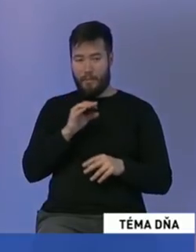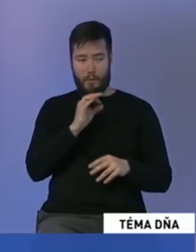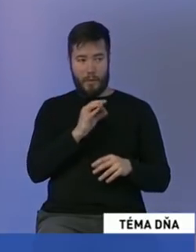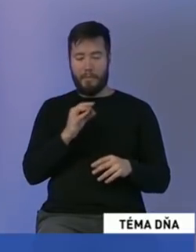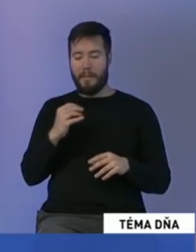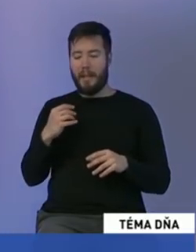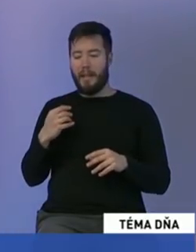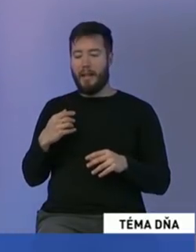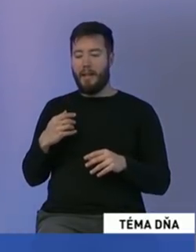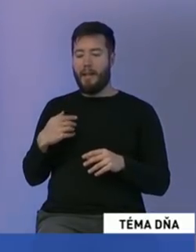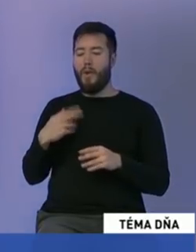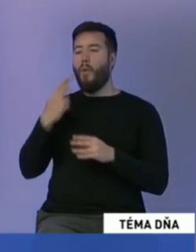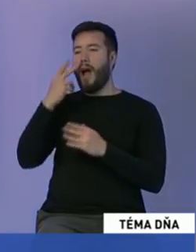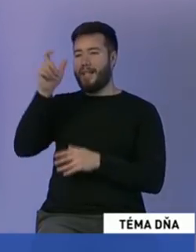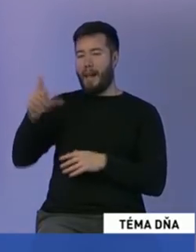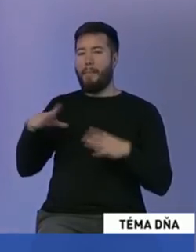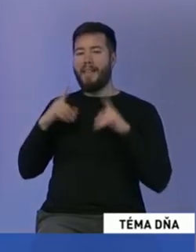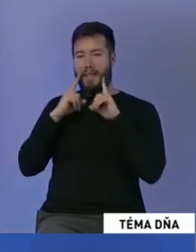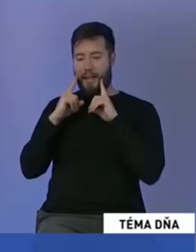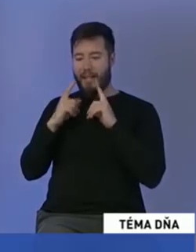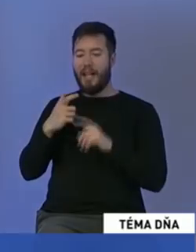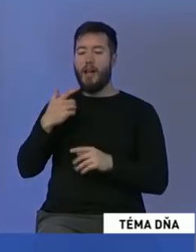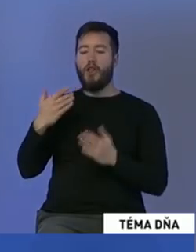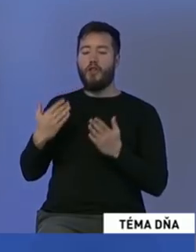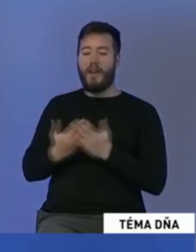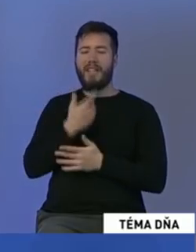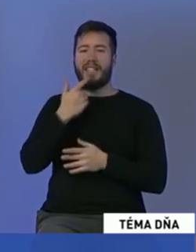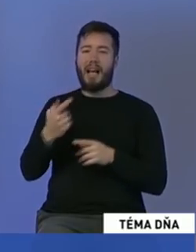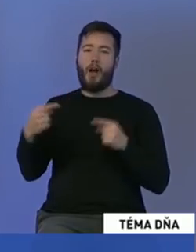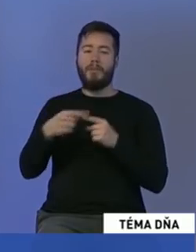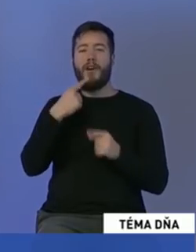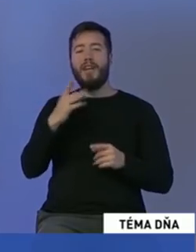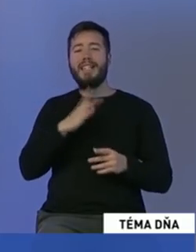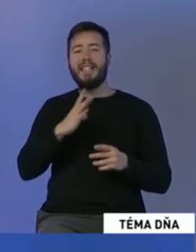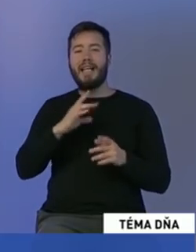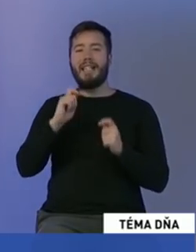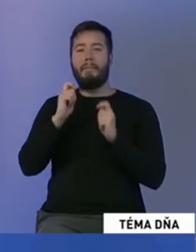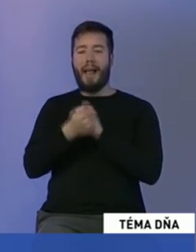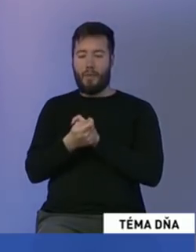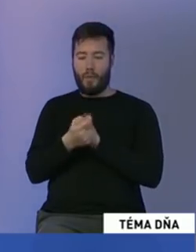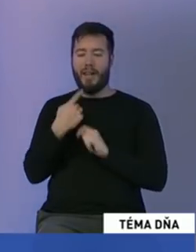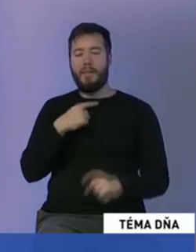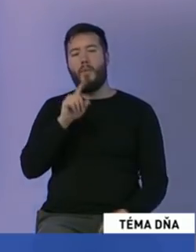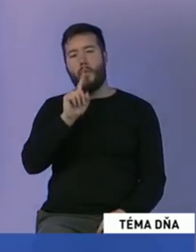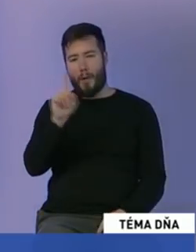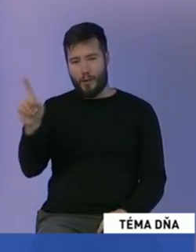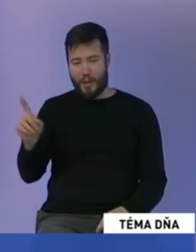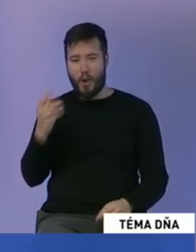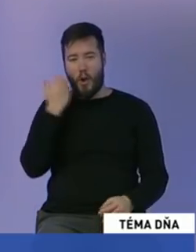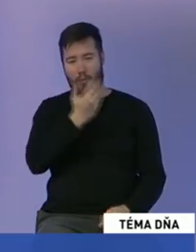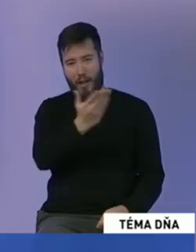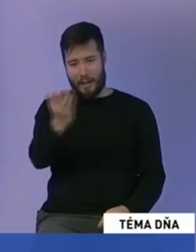lebo dnes nám, či už nová, alebo stará opozícia ponúka alternatívu, alternatívu zmeny. Ale ja som chcel upozorniť občanov, že